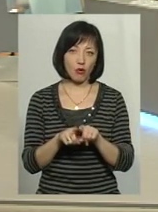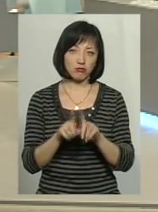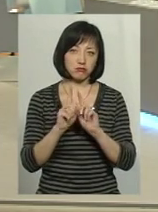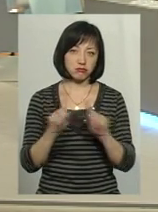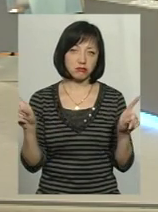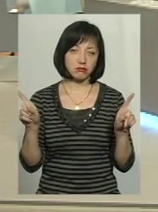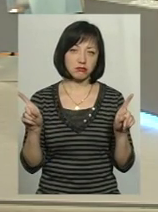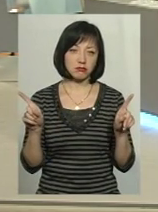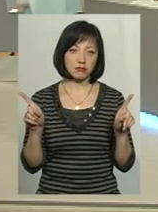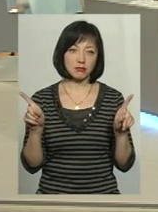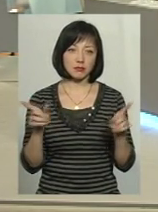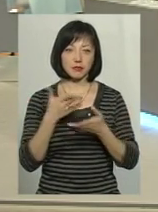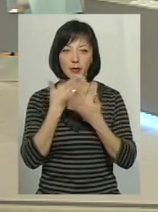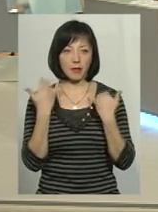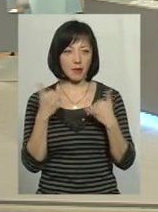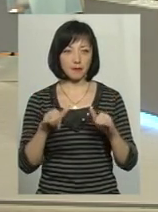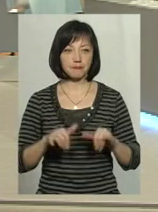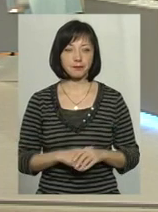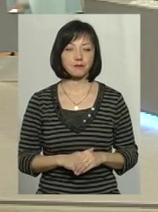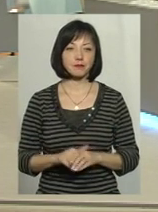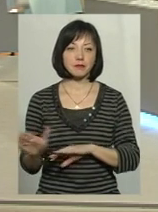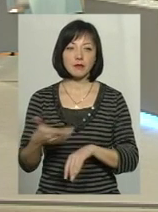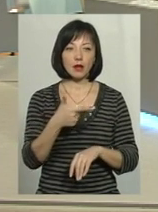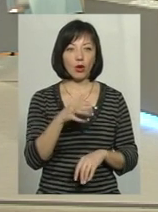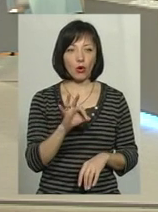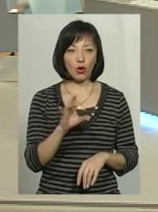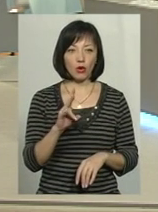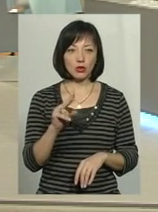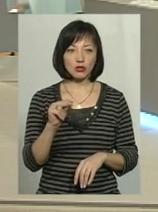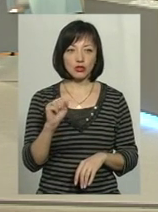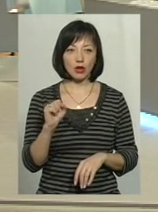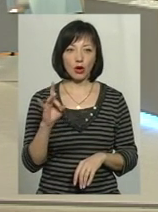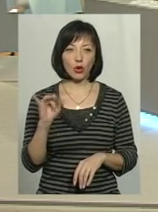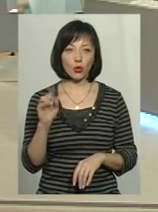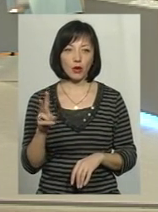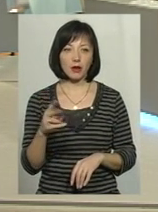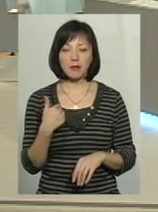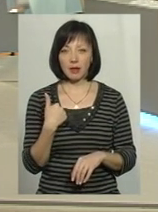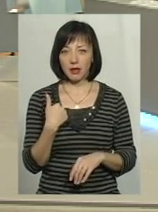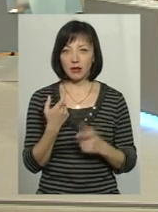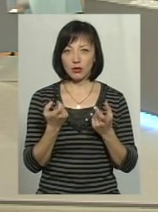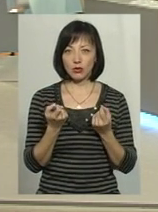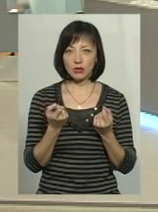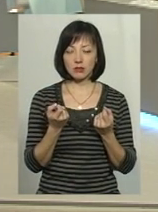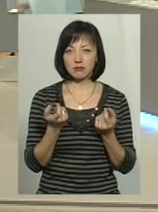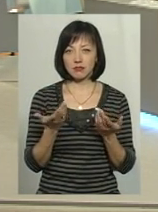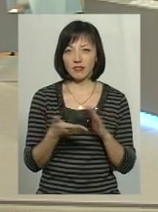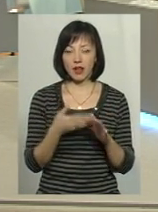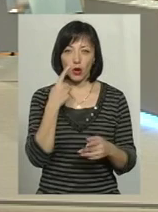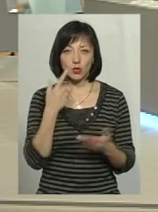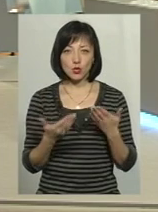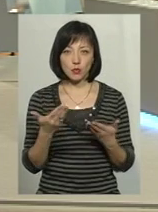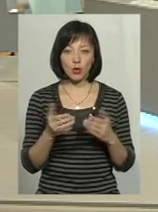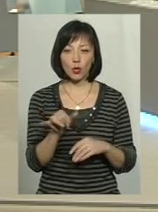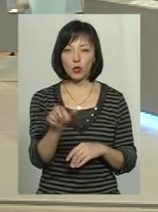не викликало здивування. Гончарук Володимир, от мене такі декларації трошечки викликають сумніви,